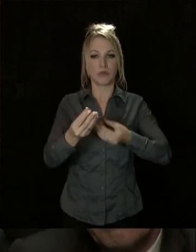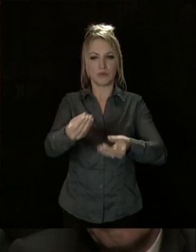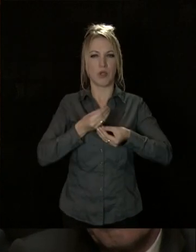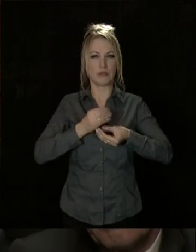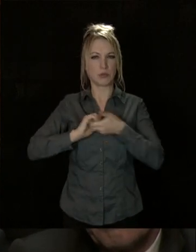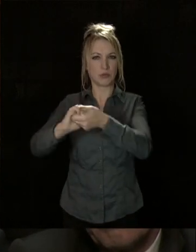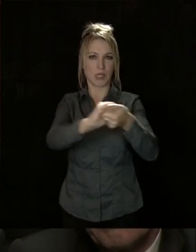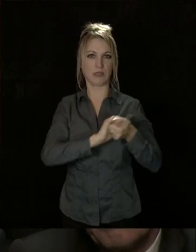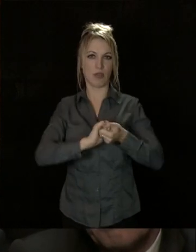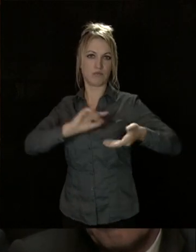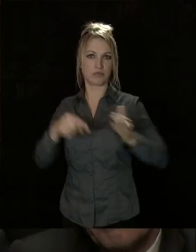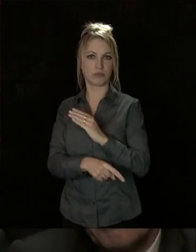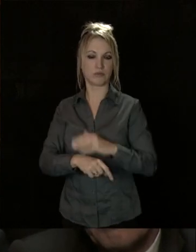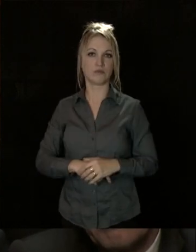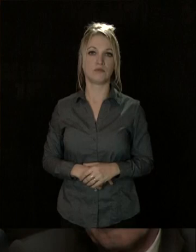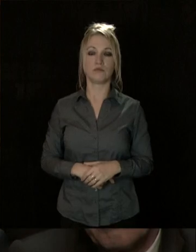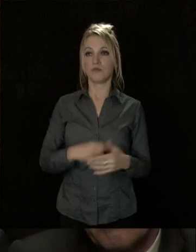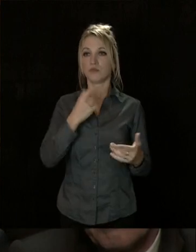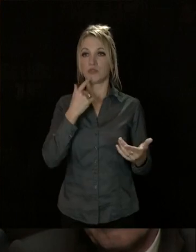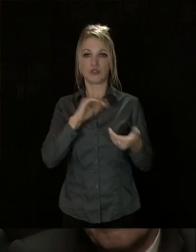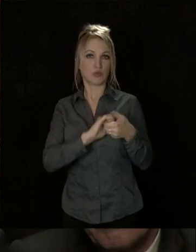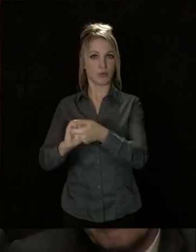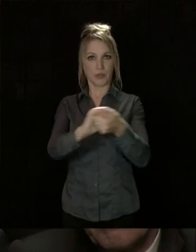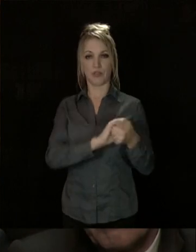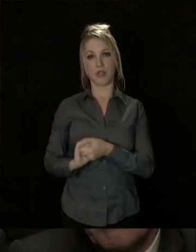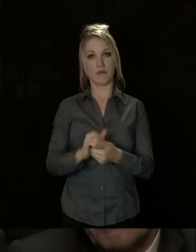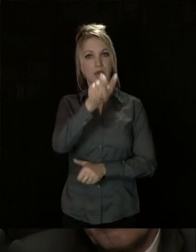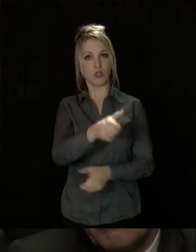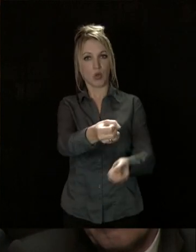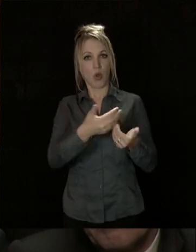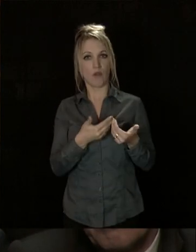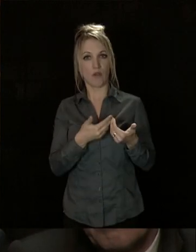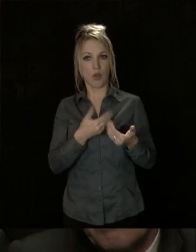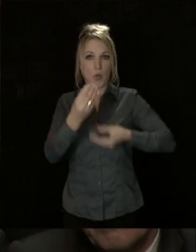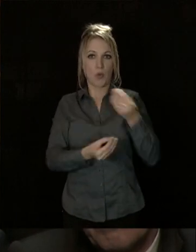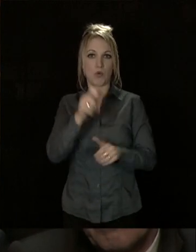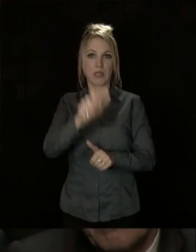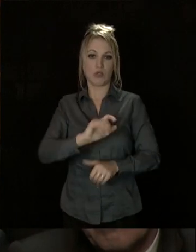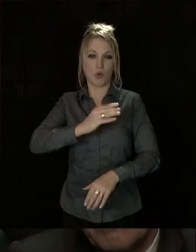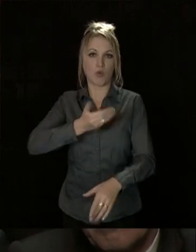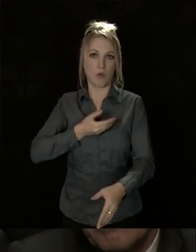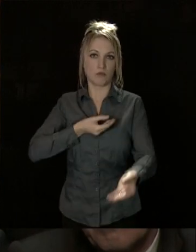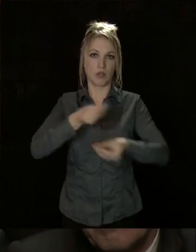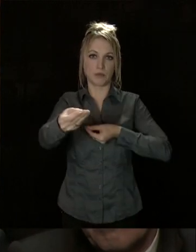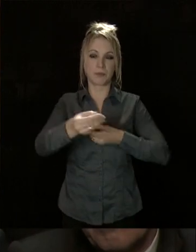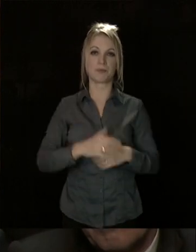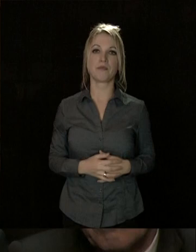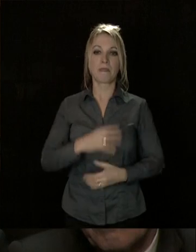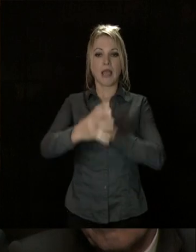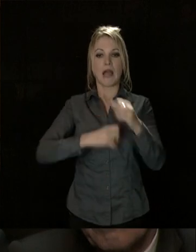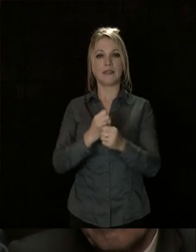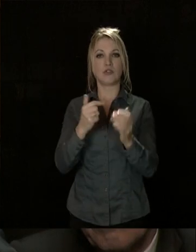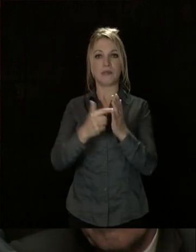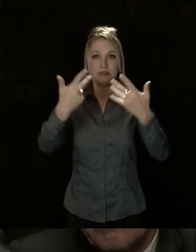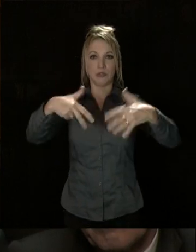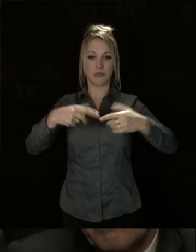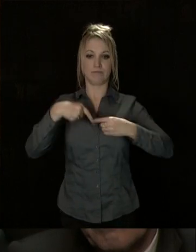une solidarité renforcée, à la fois la solidarité de celui qui offre mais aussi de celui qui reçoit. L'année 2018